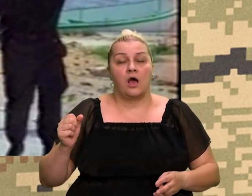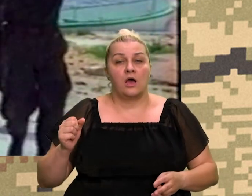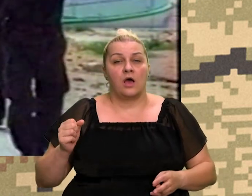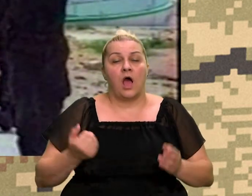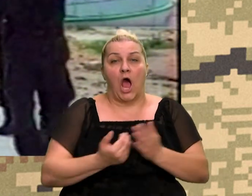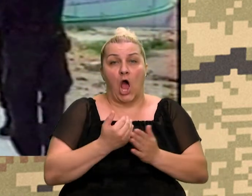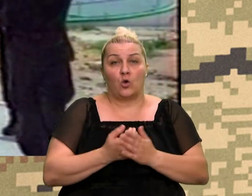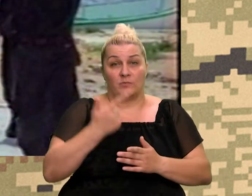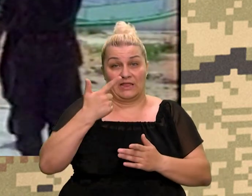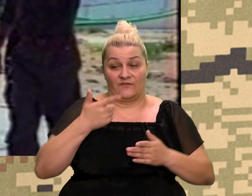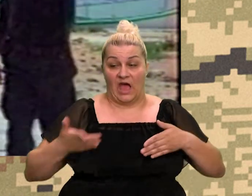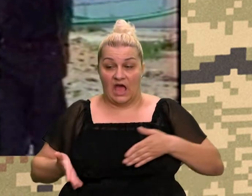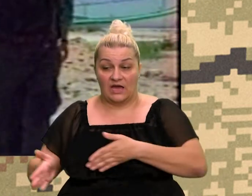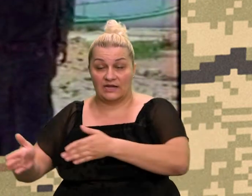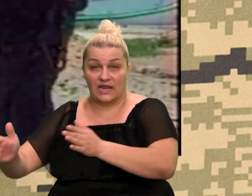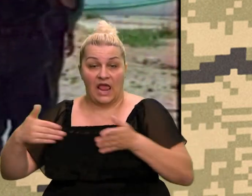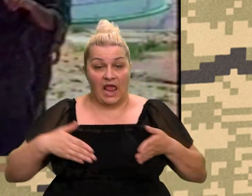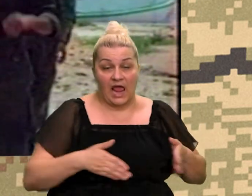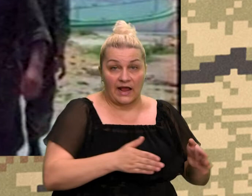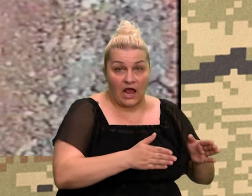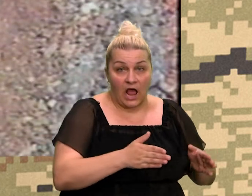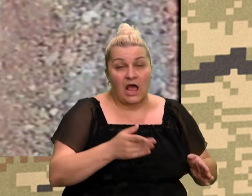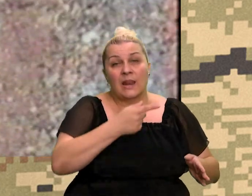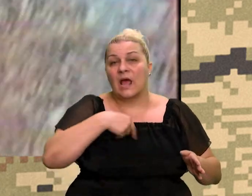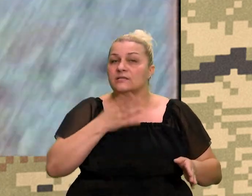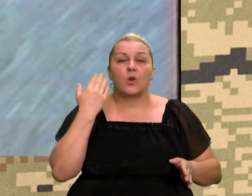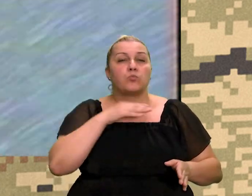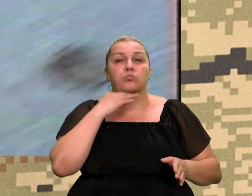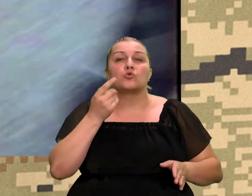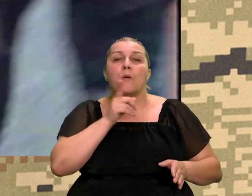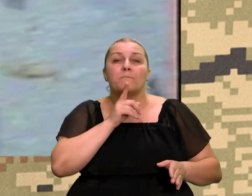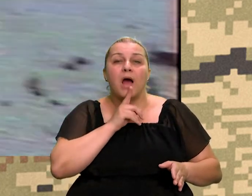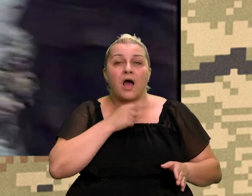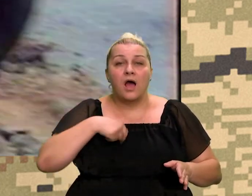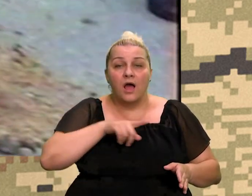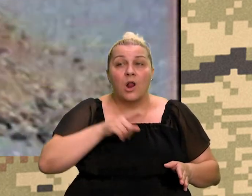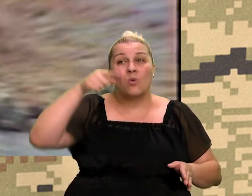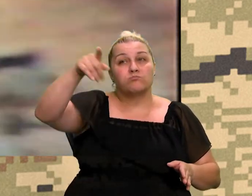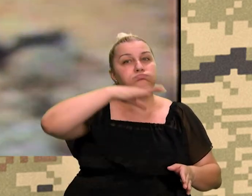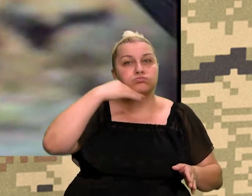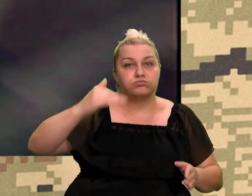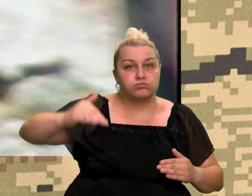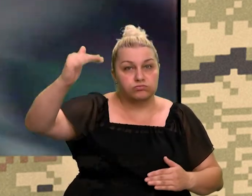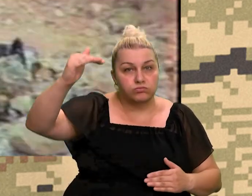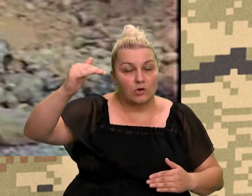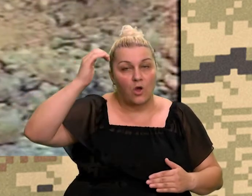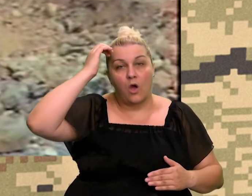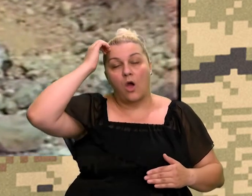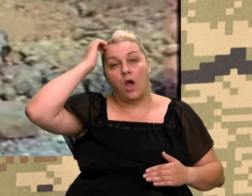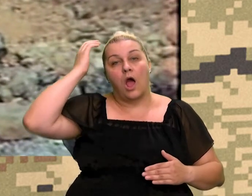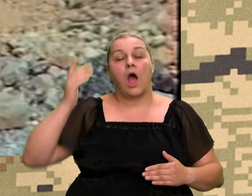dvije rijeke, mi smo, nas je brojčano bilo manje nego njih. Znači, nas jedan na jedan, a vojno